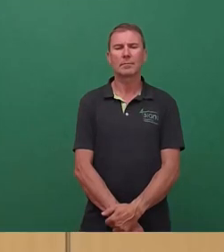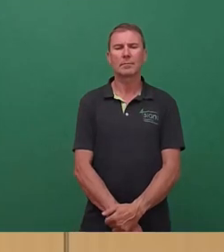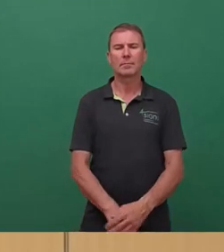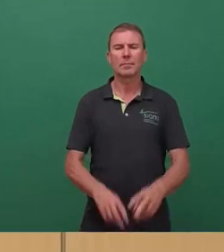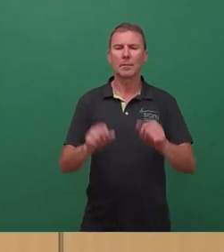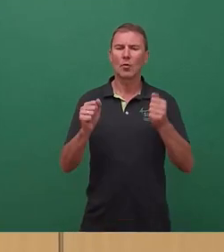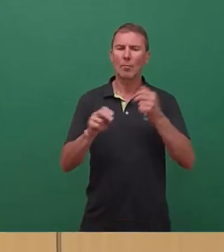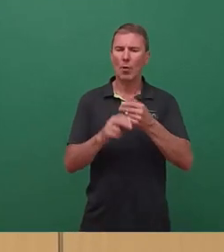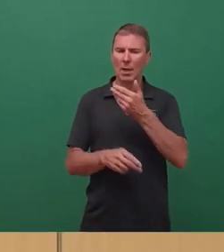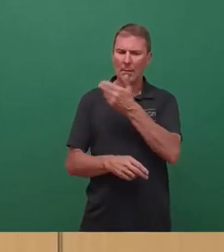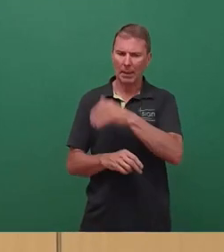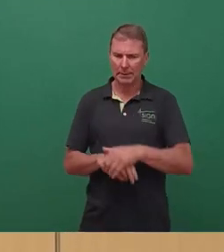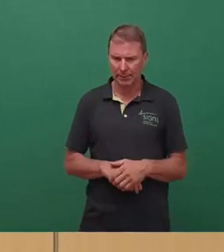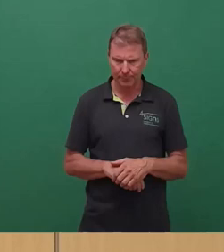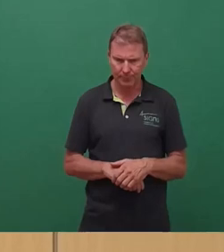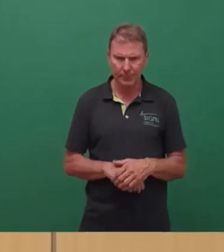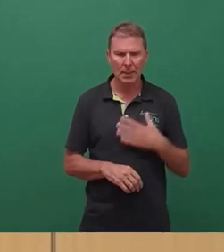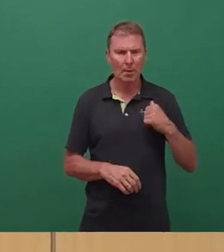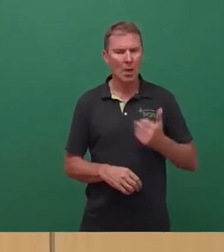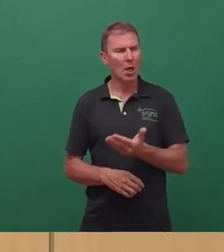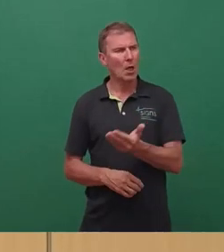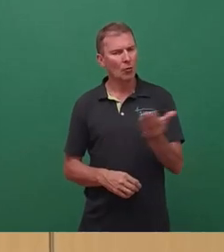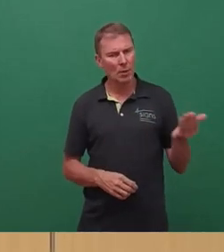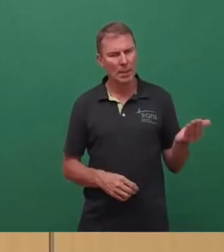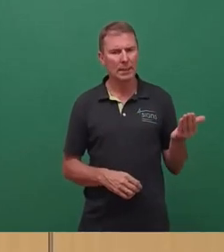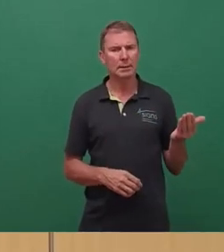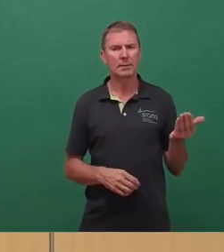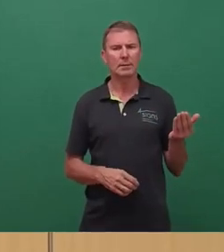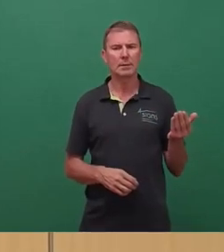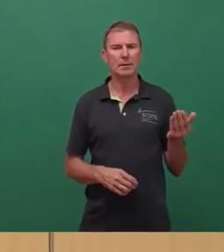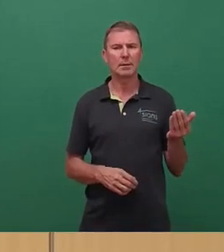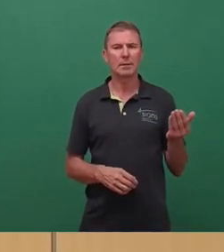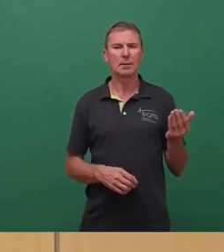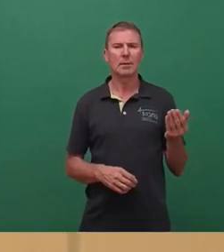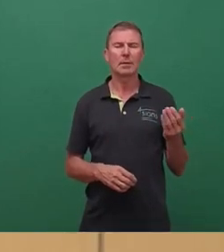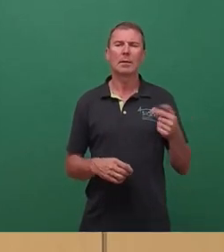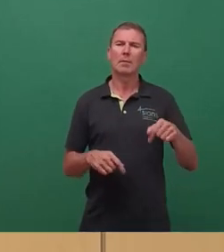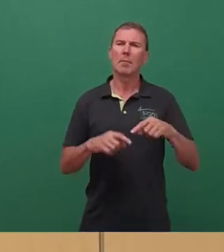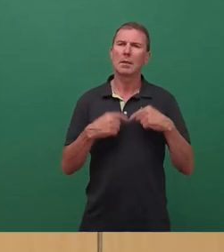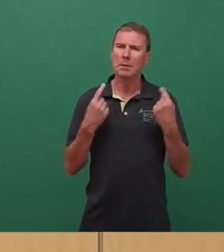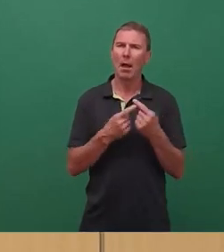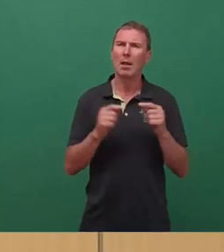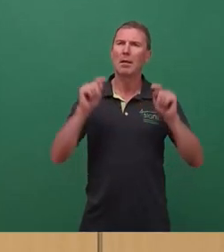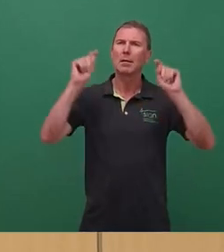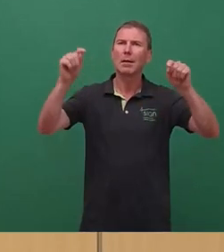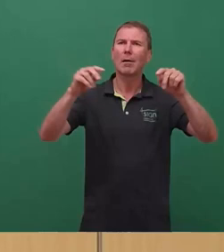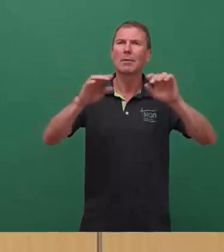Oberbürgermeister, liebe Kolleginnen und Kollegen, liebe Menschen im Saal und draußen im Netz.